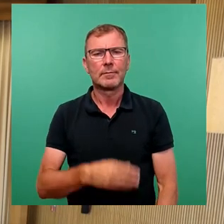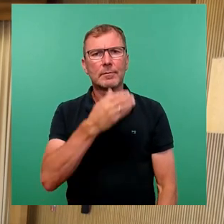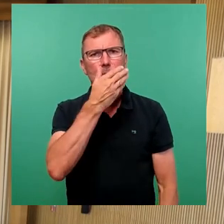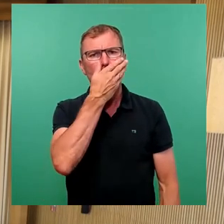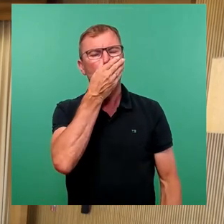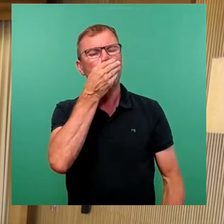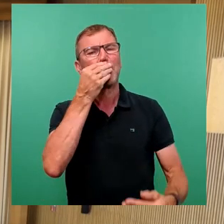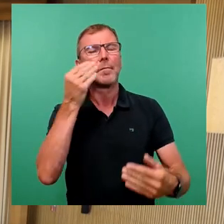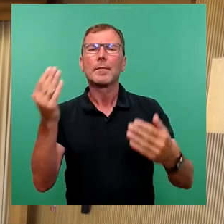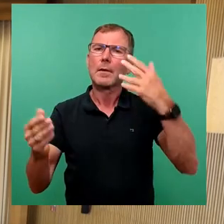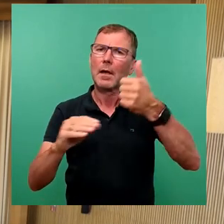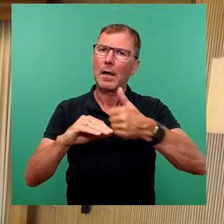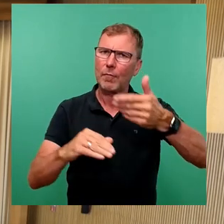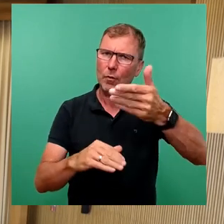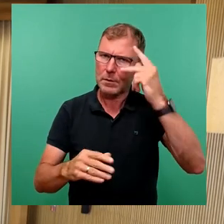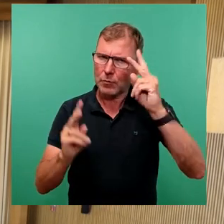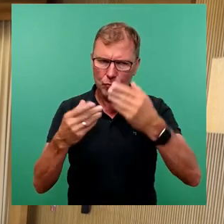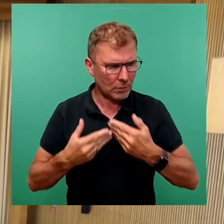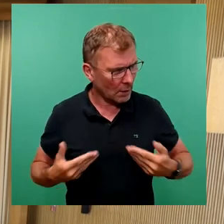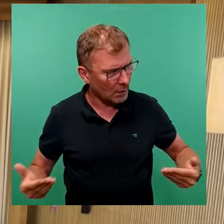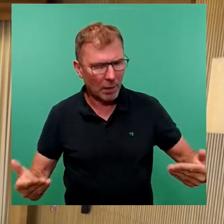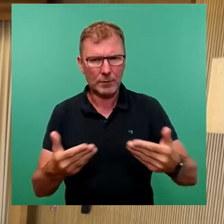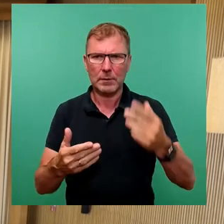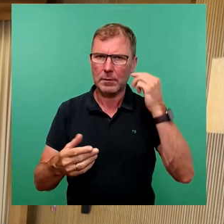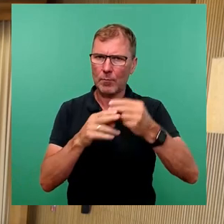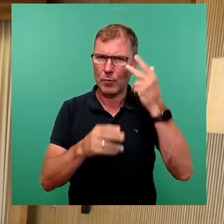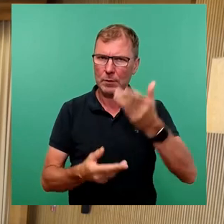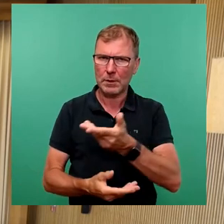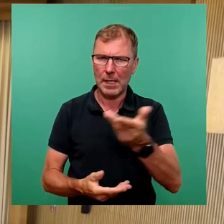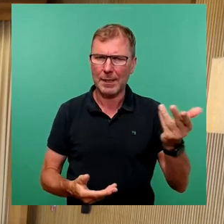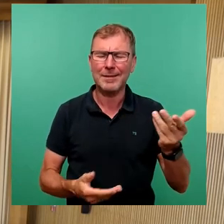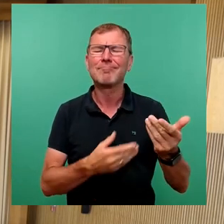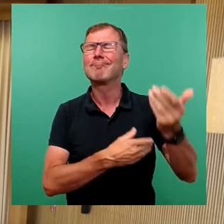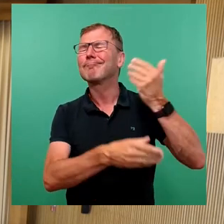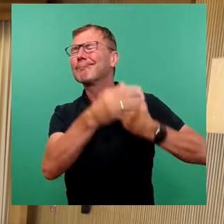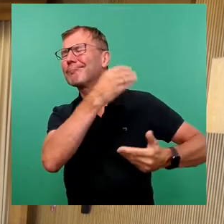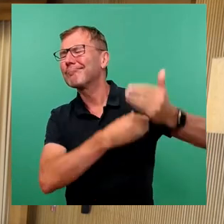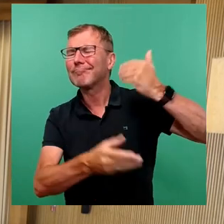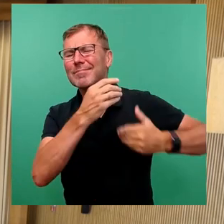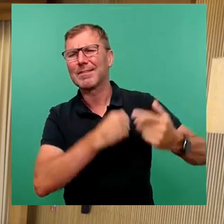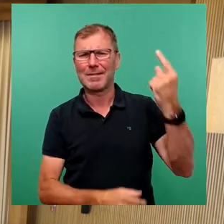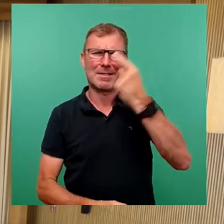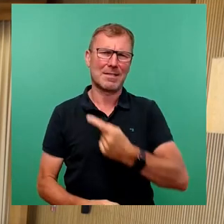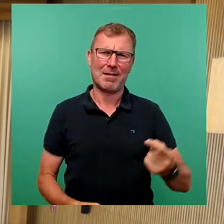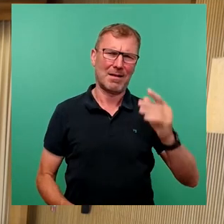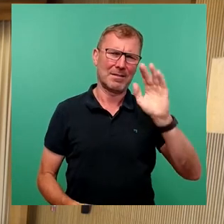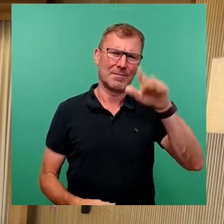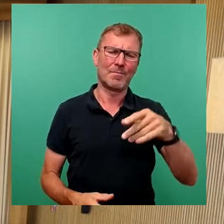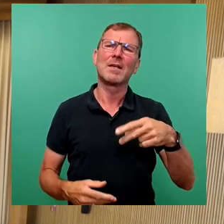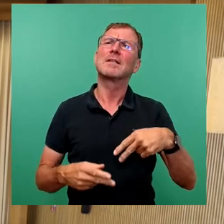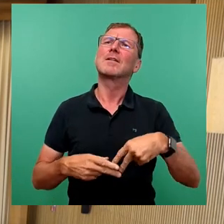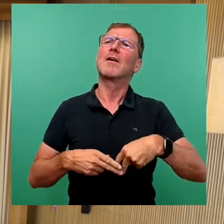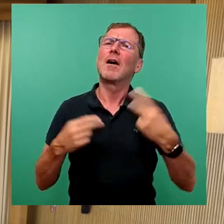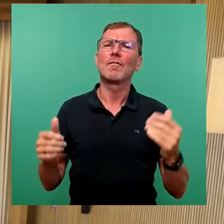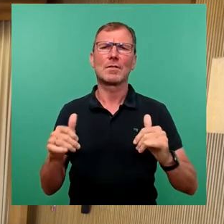Herr Vorsitzender des Stadtrates, meine Damen und Herren! Seit Jahrzehnten wird das öffentliche